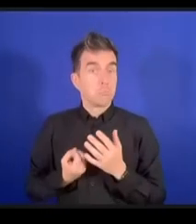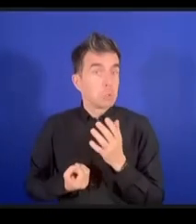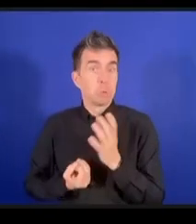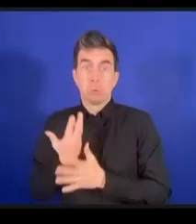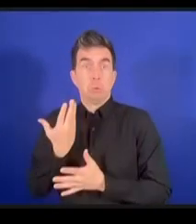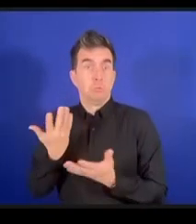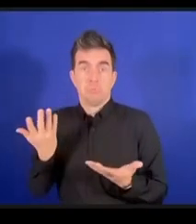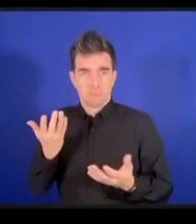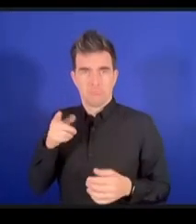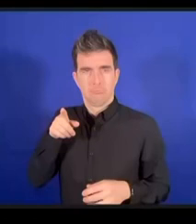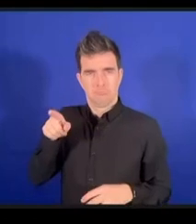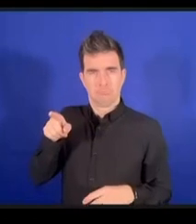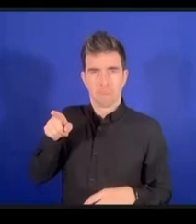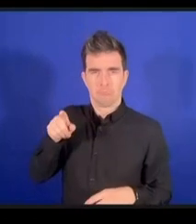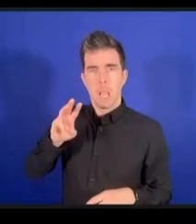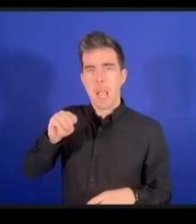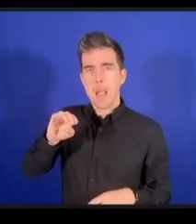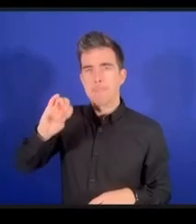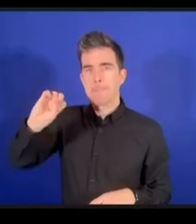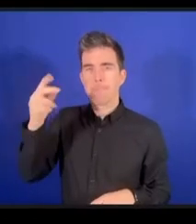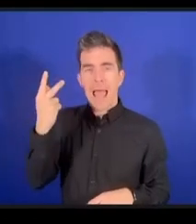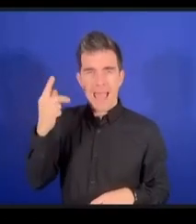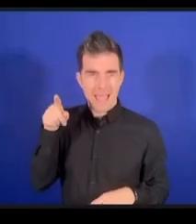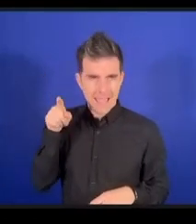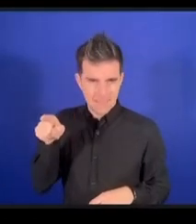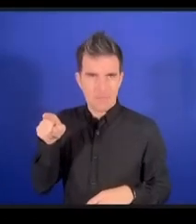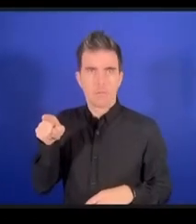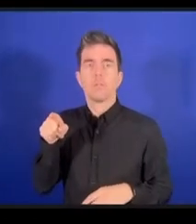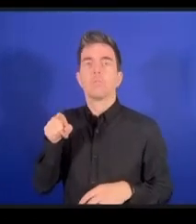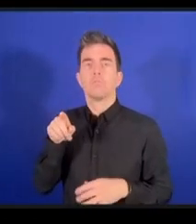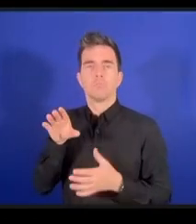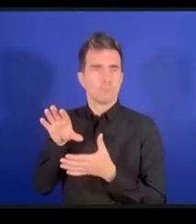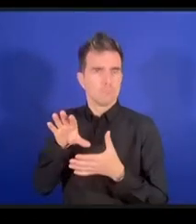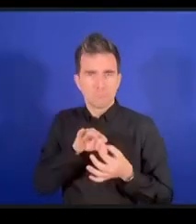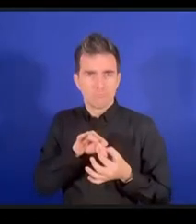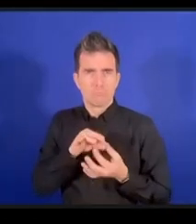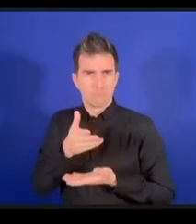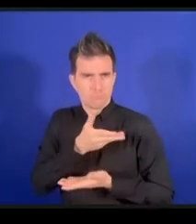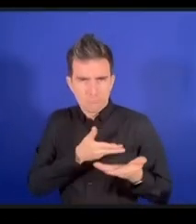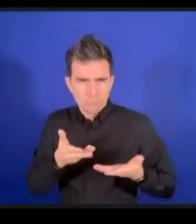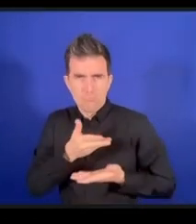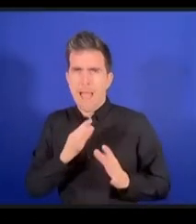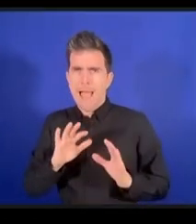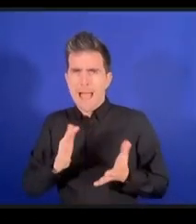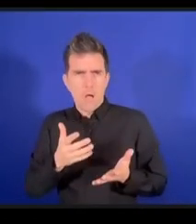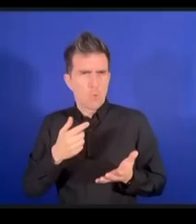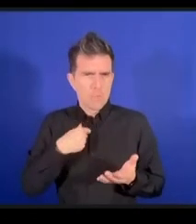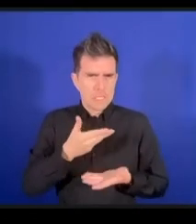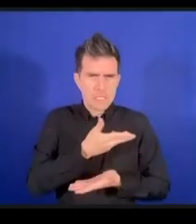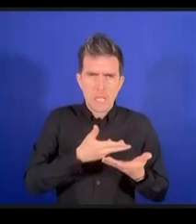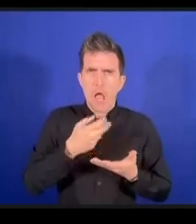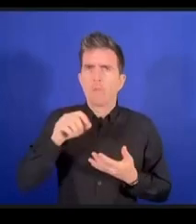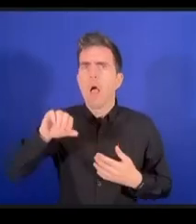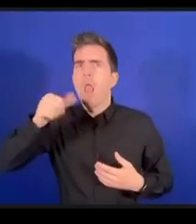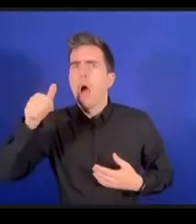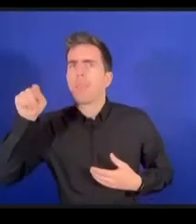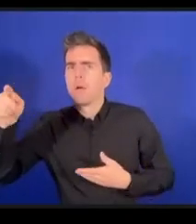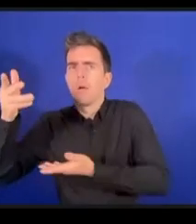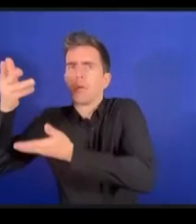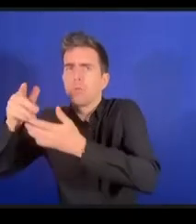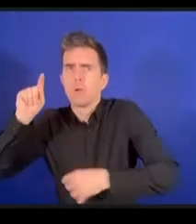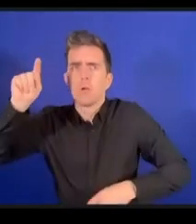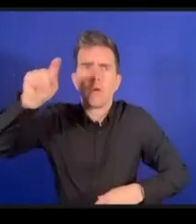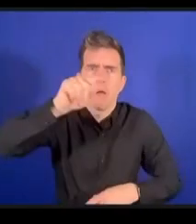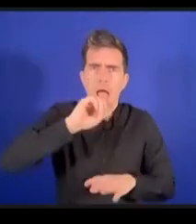coalitions cela nous permettrait certainement d'aller plus loin et ce serait certainement utile d'étudier la manière dont les différentes questions relatives